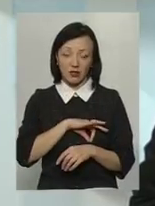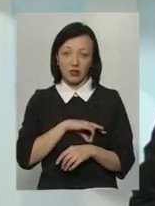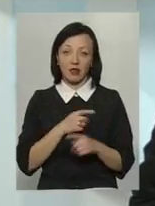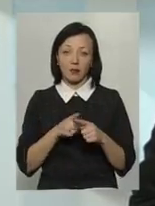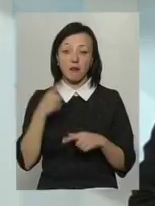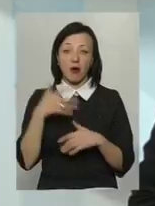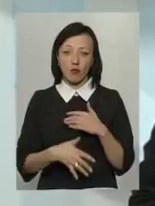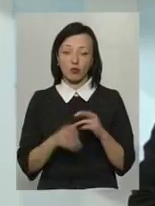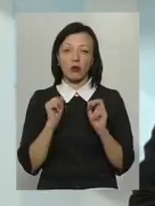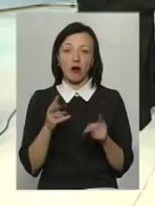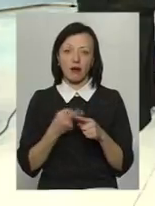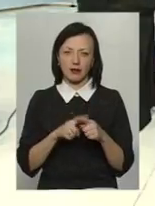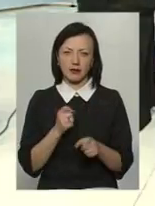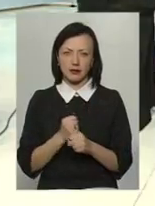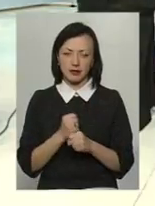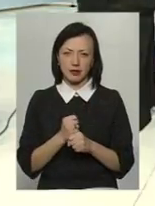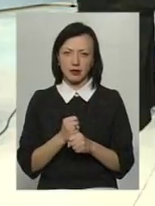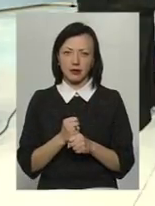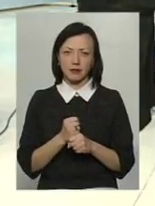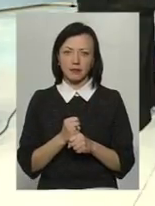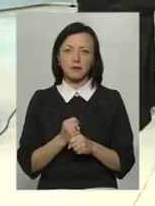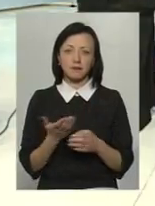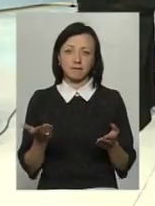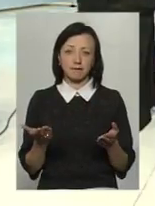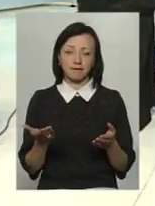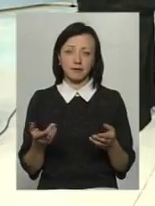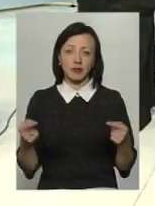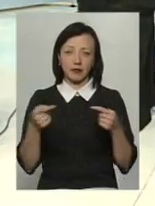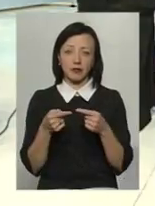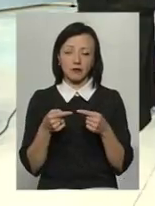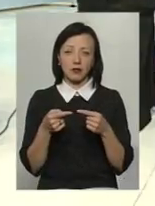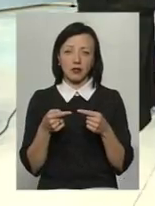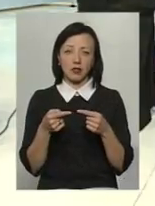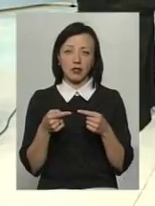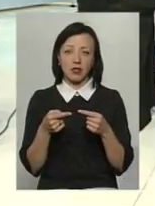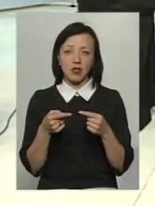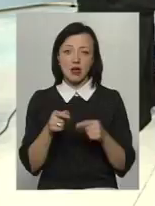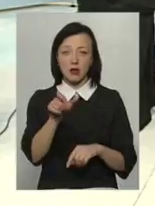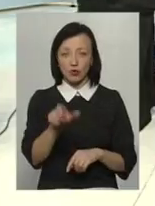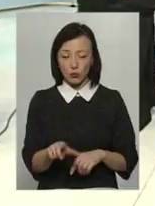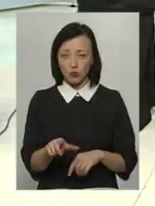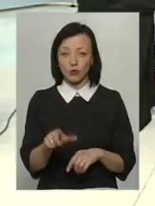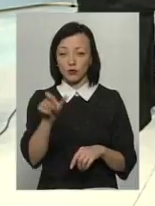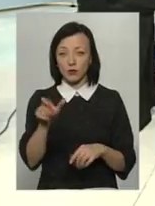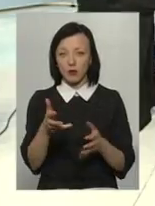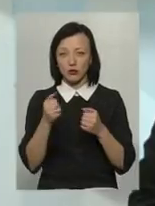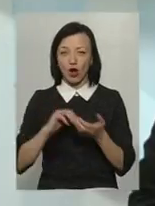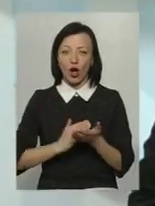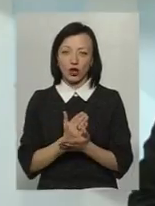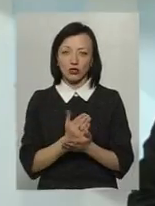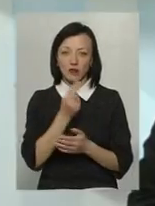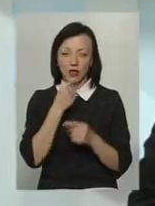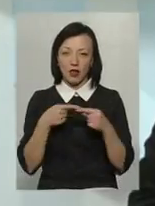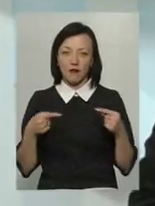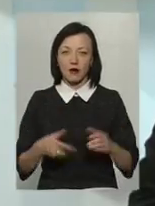що вони зрозуміють, як це зробити, то, відповідно, і потребник отримає качовий продукт.